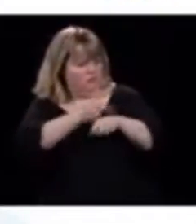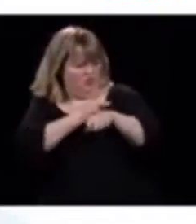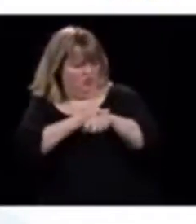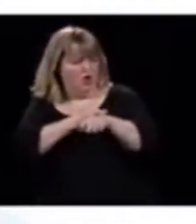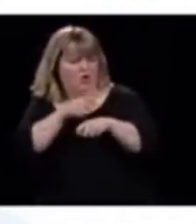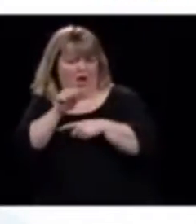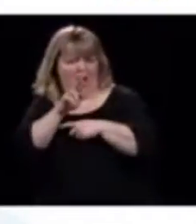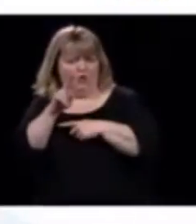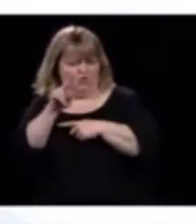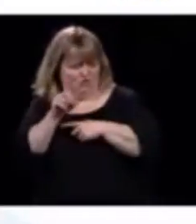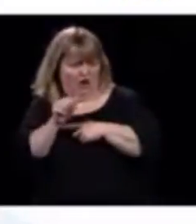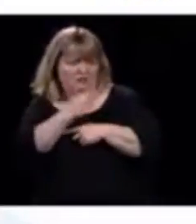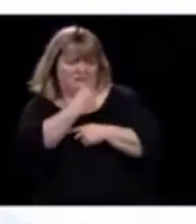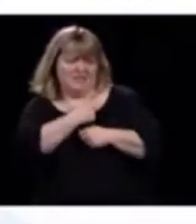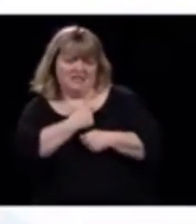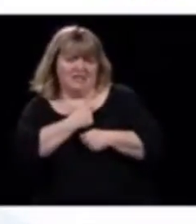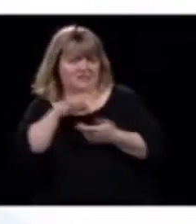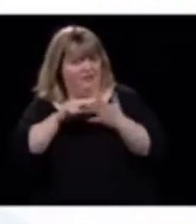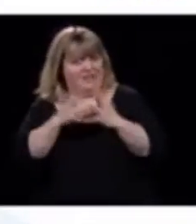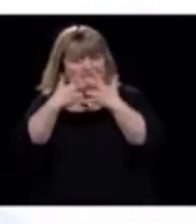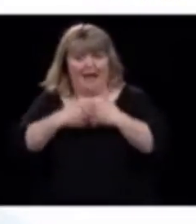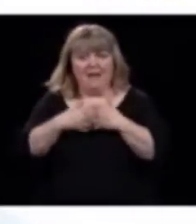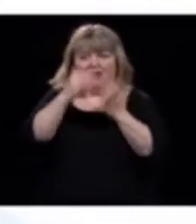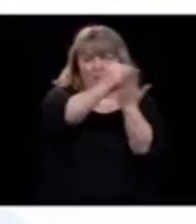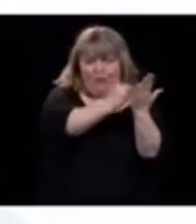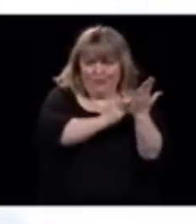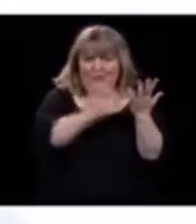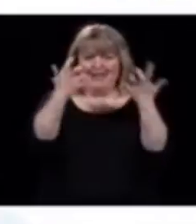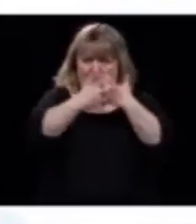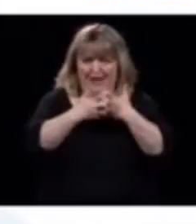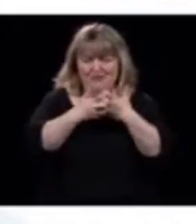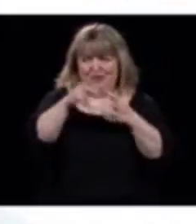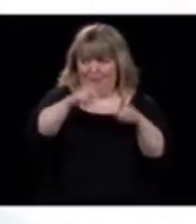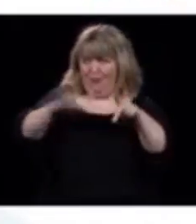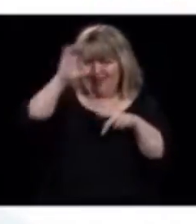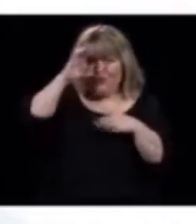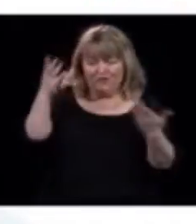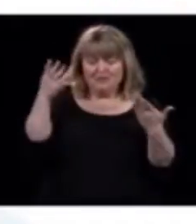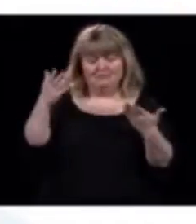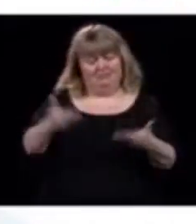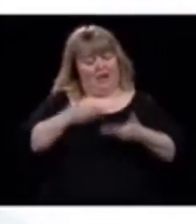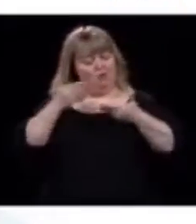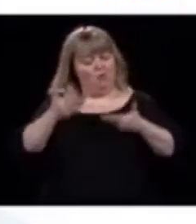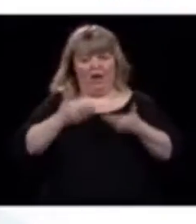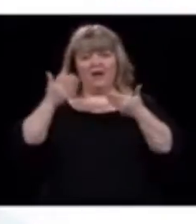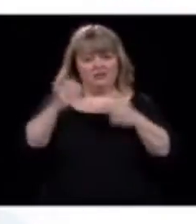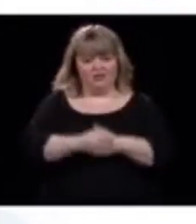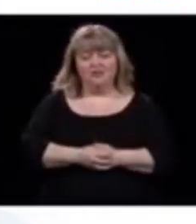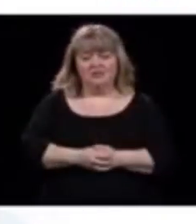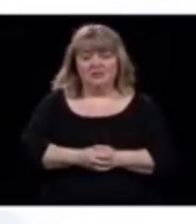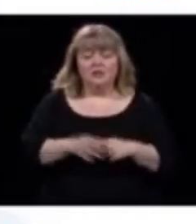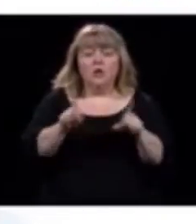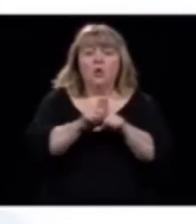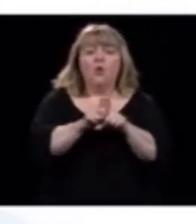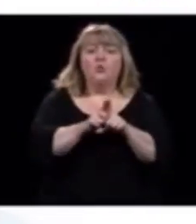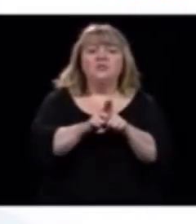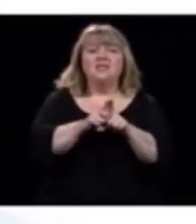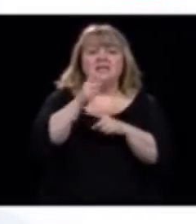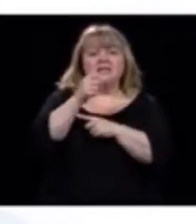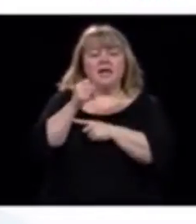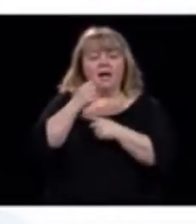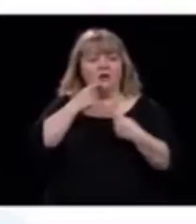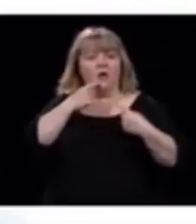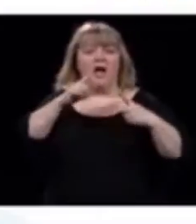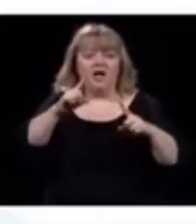fonctionnent. Donc, ça, c'est encourageant. Je veux revenir sur les mesures qu'on a annoncées